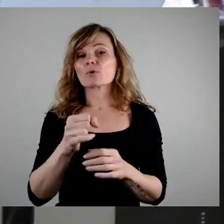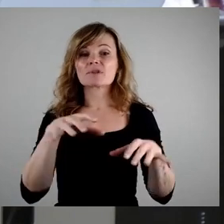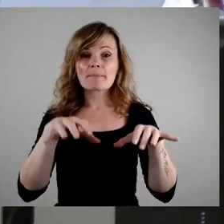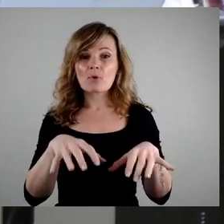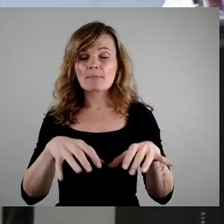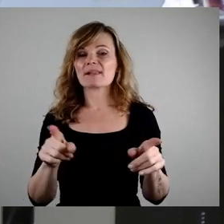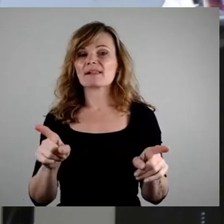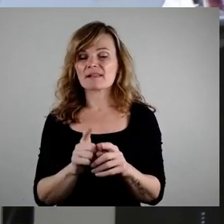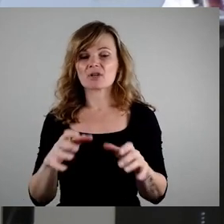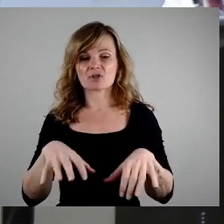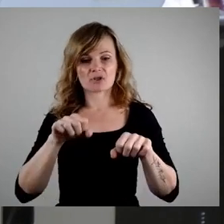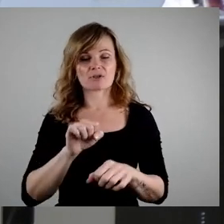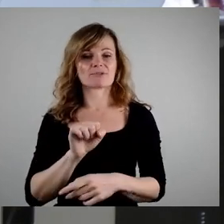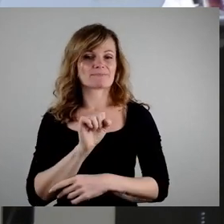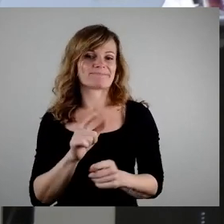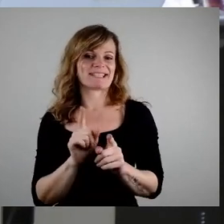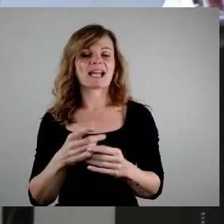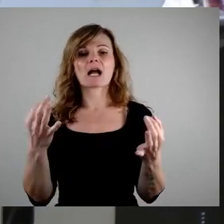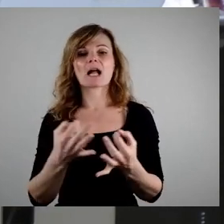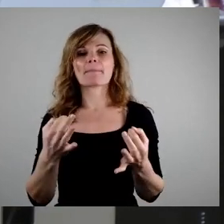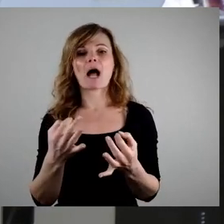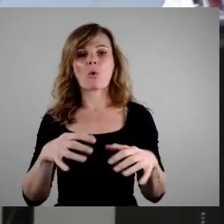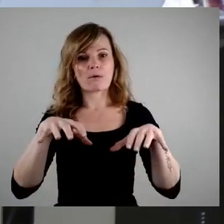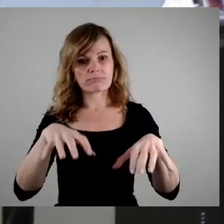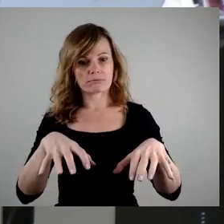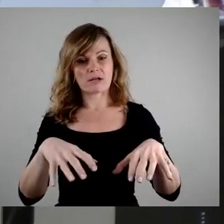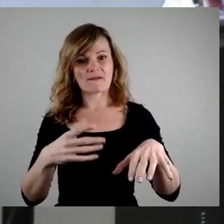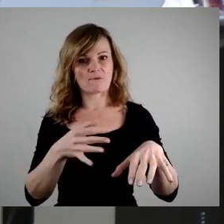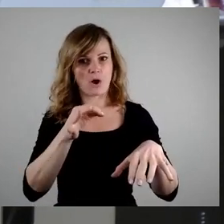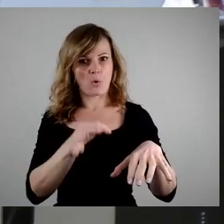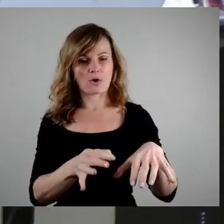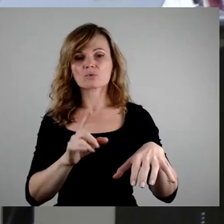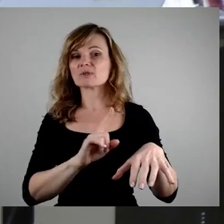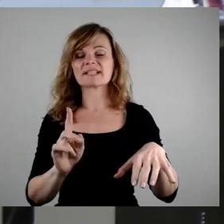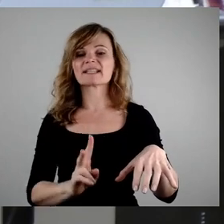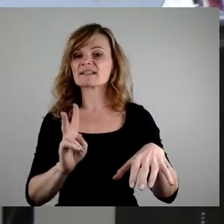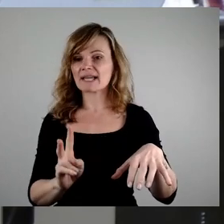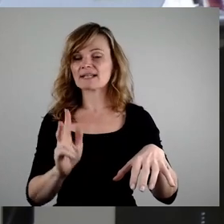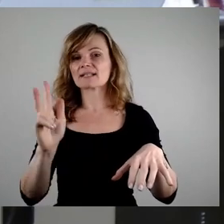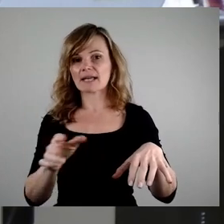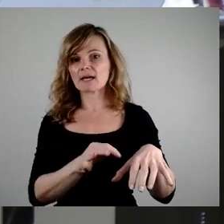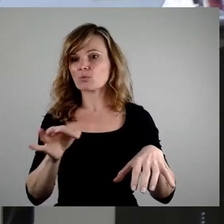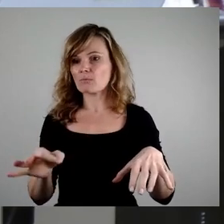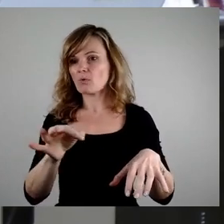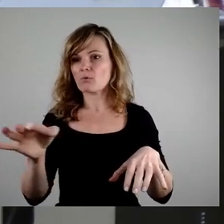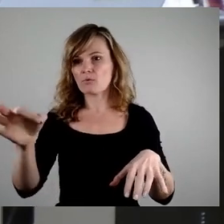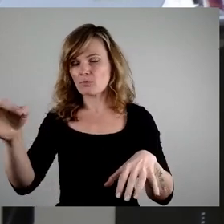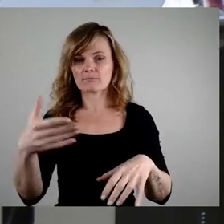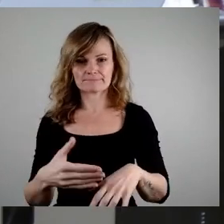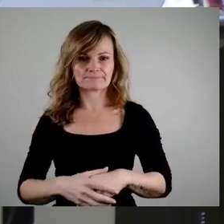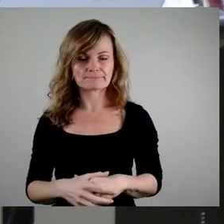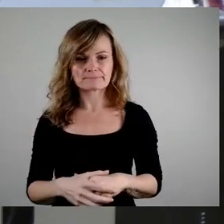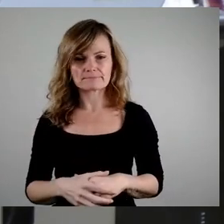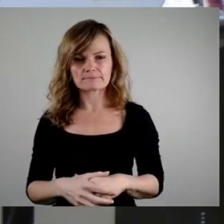bestimmt und nicht dazu aller zwei bis drei Jahre an einen anderen Standort gebracht zu werden. Dies erfordert einen hohen